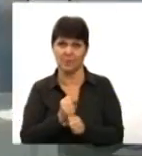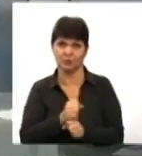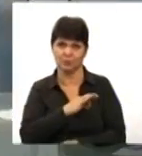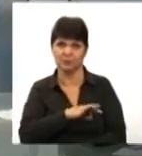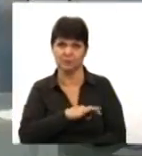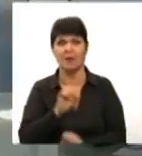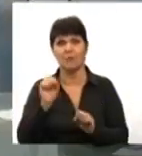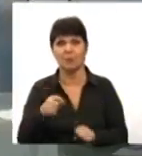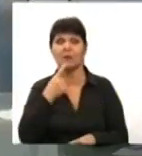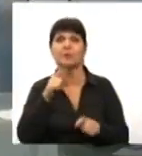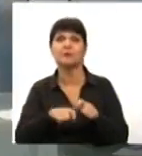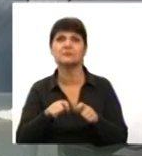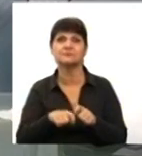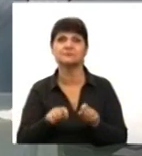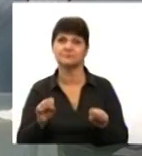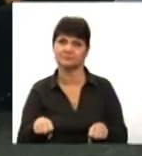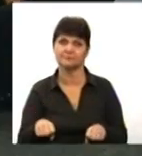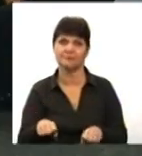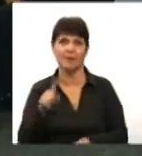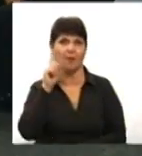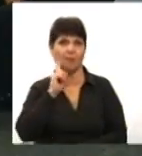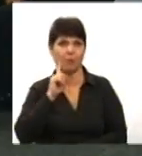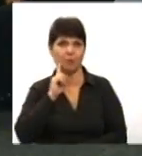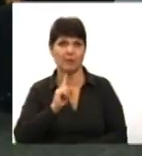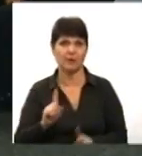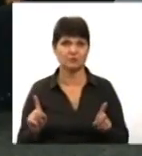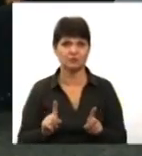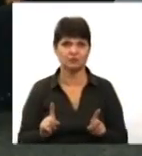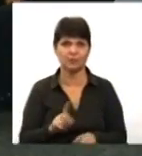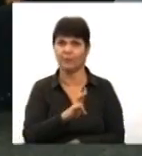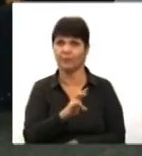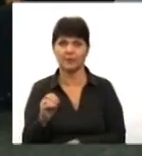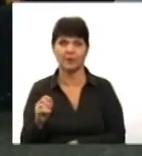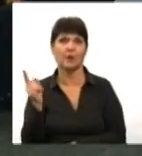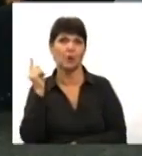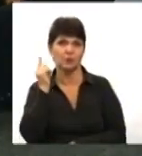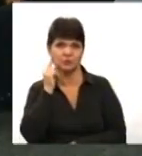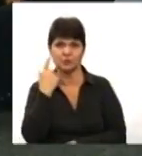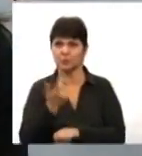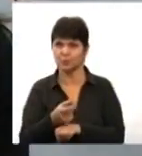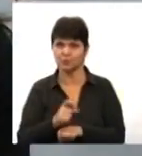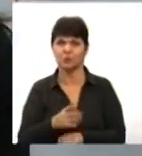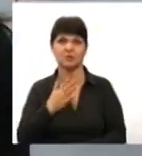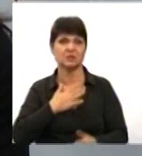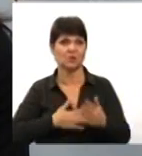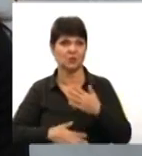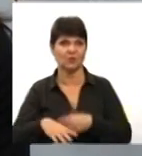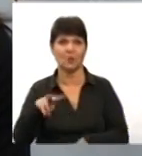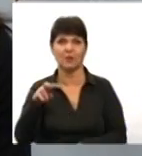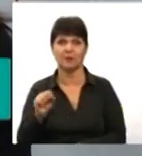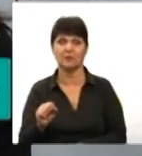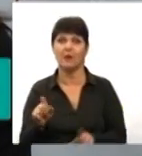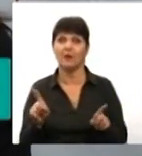змогу її протестувати? Поки що ні. Чую і дуже задоволена, що такий